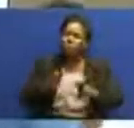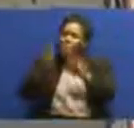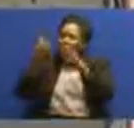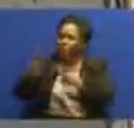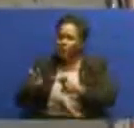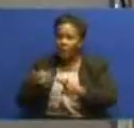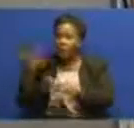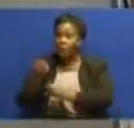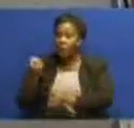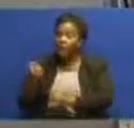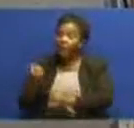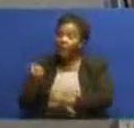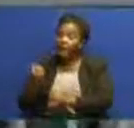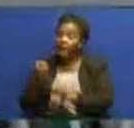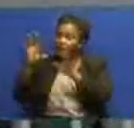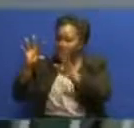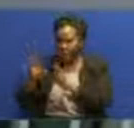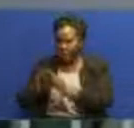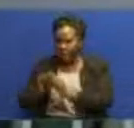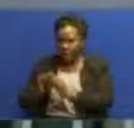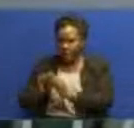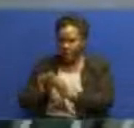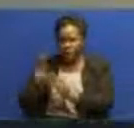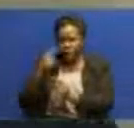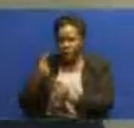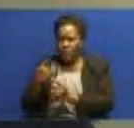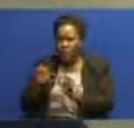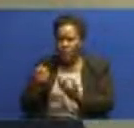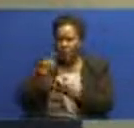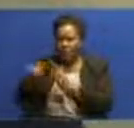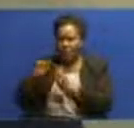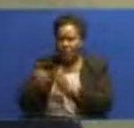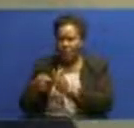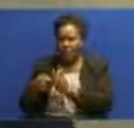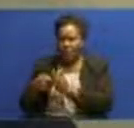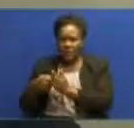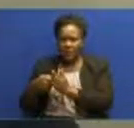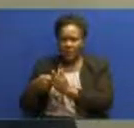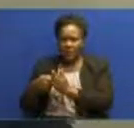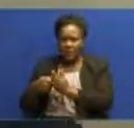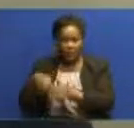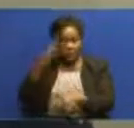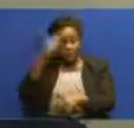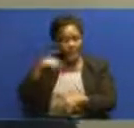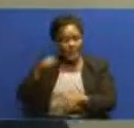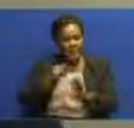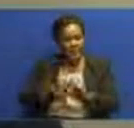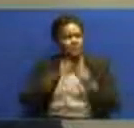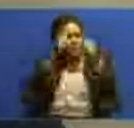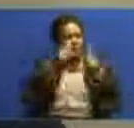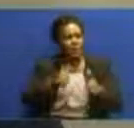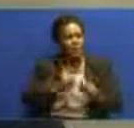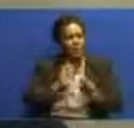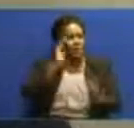mitambo hiyo na atuazanazuchukurua na shirika kutatua tatizo hilo tiko tunayenda singida nzima kasuritiji lakini badaya mtamba